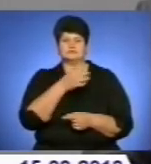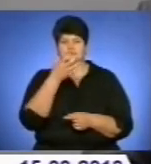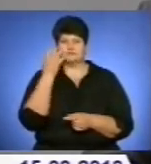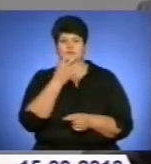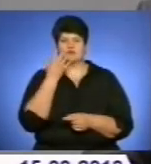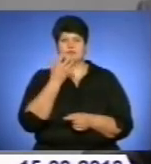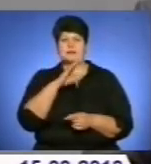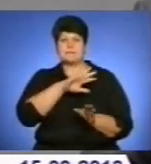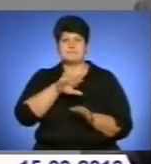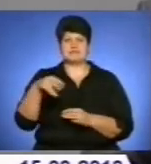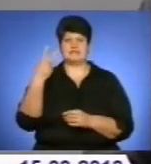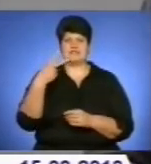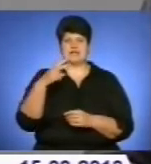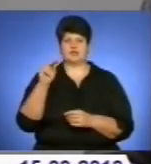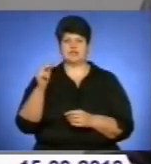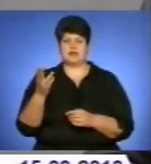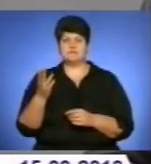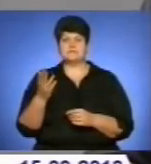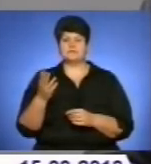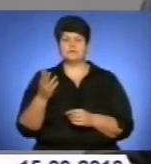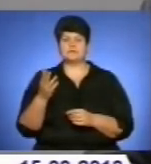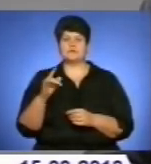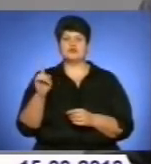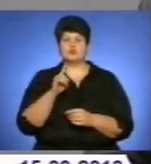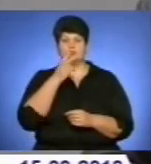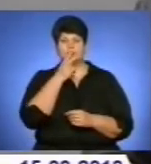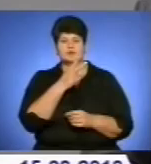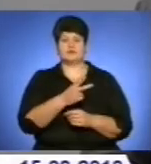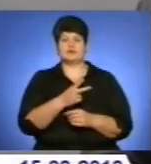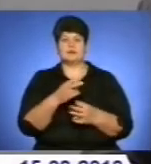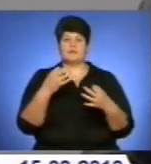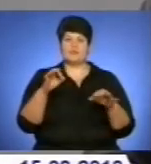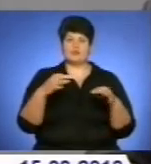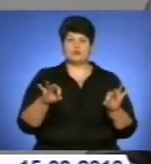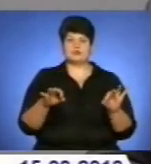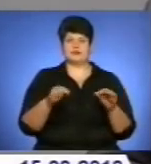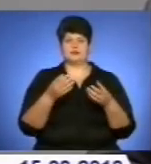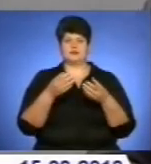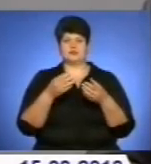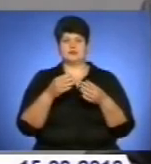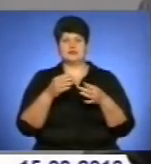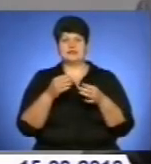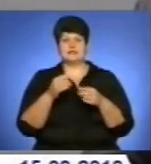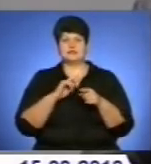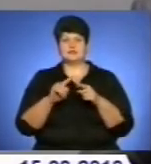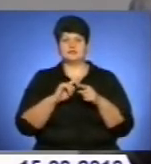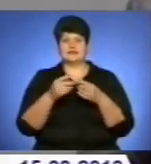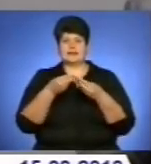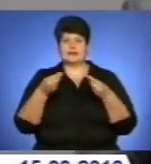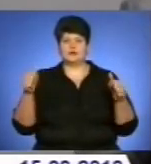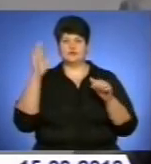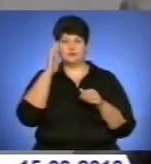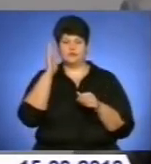можуть бути локальні місцями, локальні підтоплення, тому що зараз йде розчистка снігу. І треба мешканцям